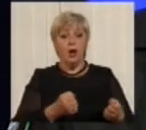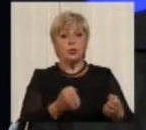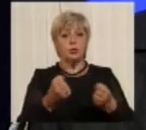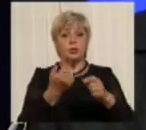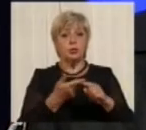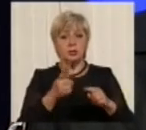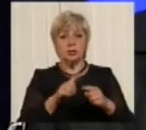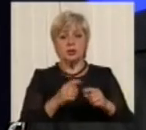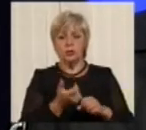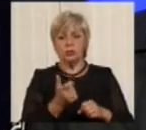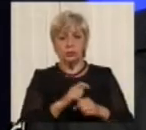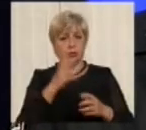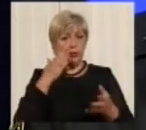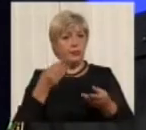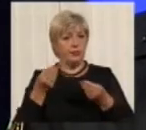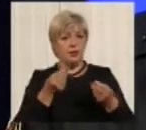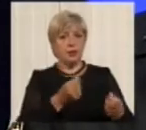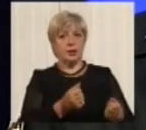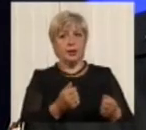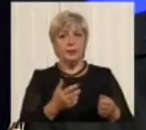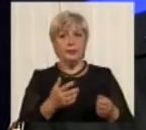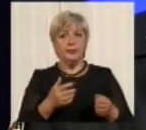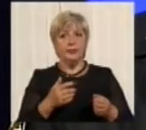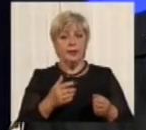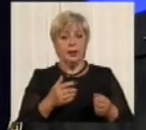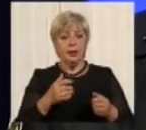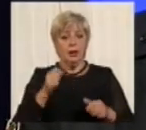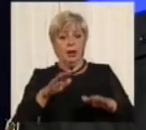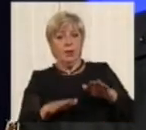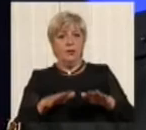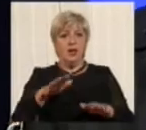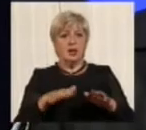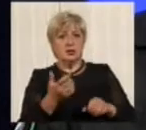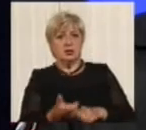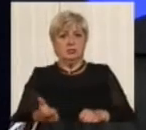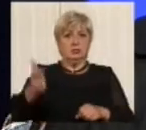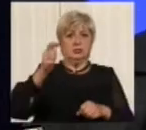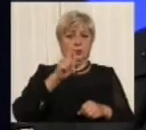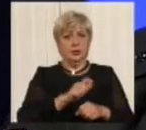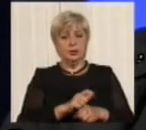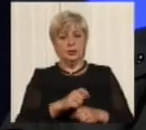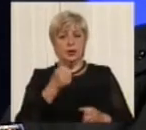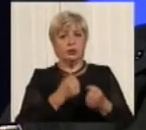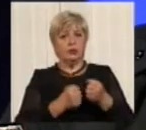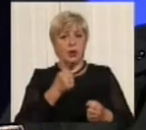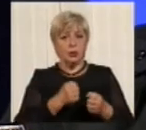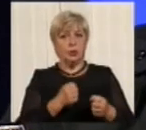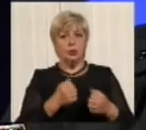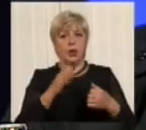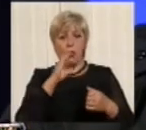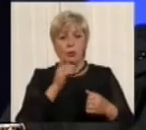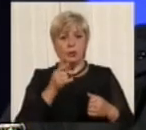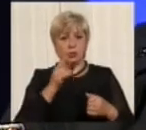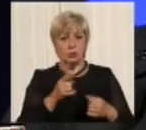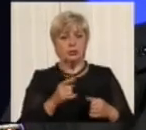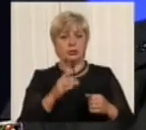відчуває, коли на 200-300 кілограм більше. Тому що двигун у маршруті, який зараз перевозять, то